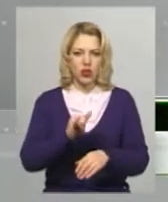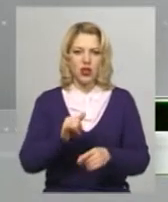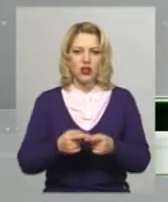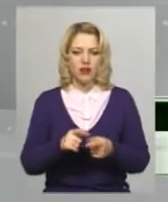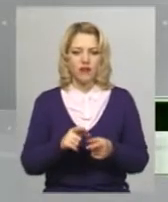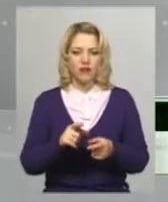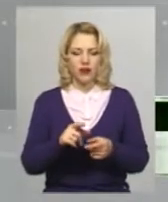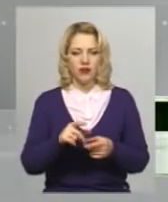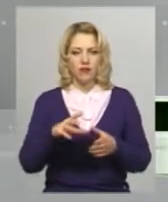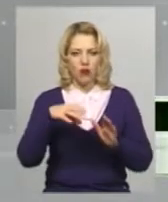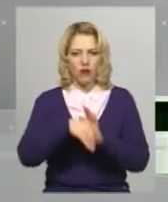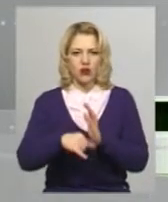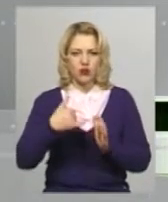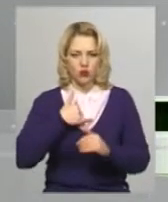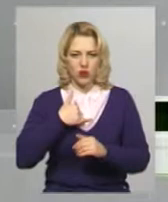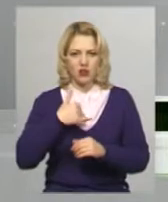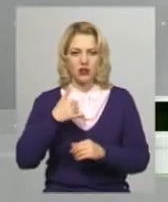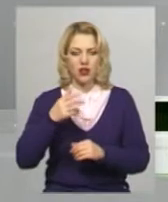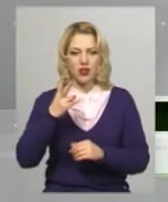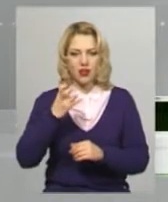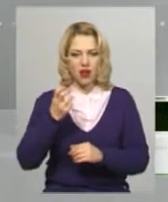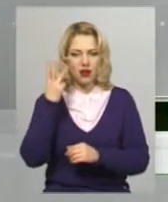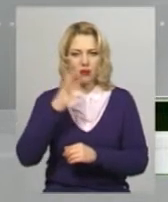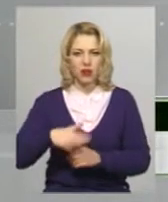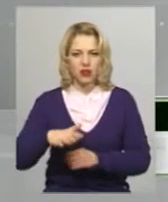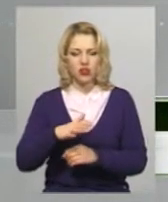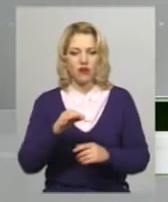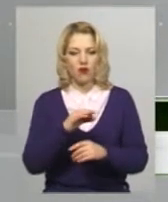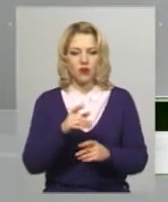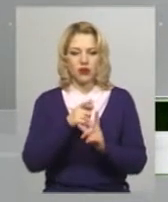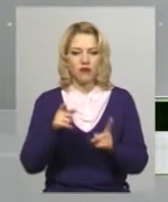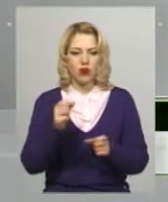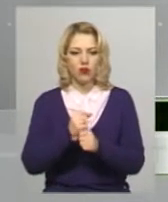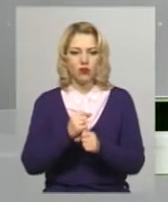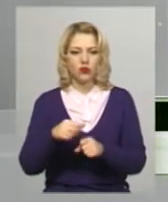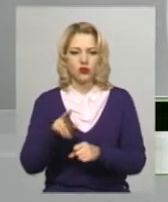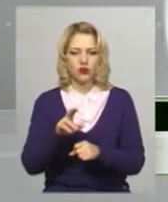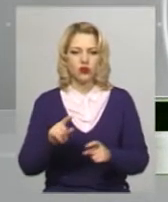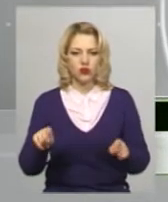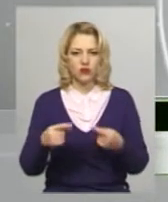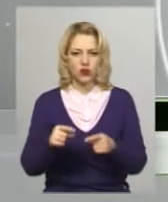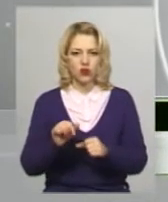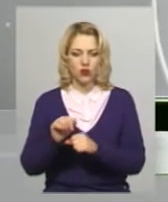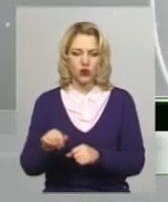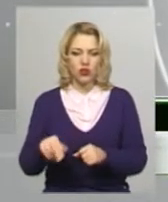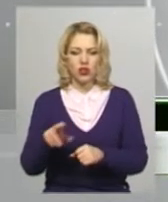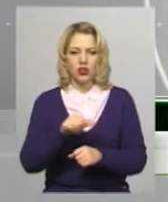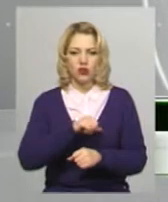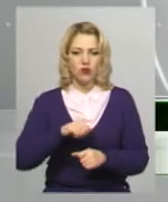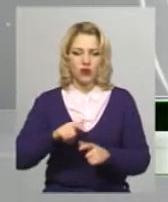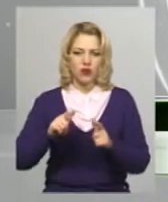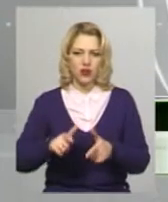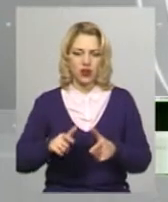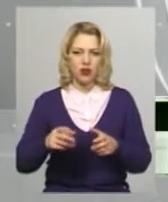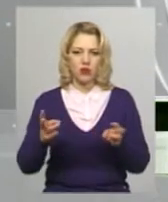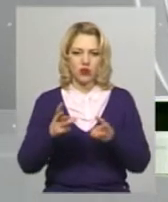впроваджується в нас на Хмельниччині. В області триває робота щодо створення місцевої пожежної охорони, так і добровільних пожежних дружин. На даний